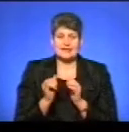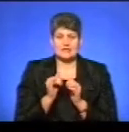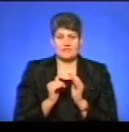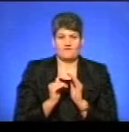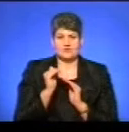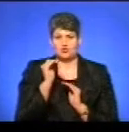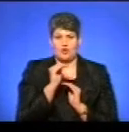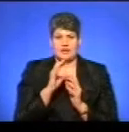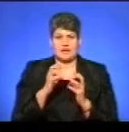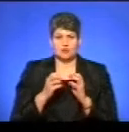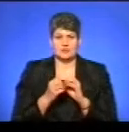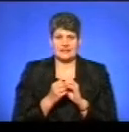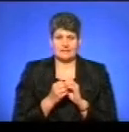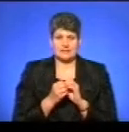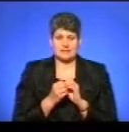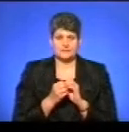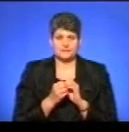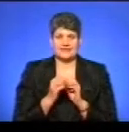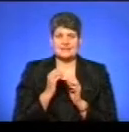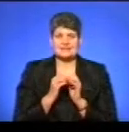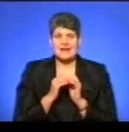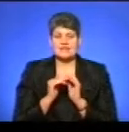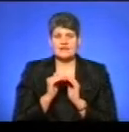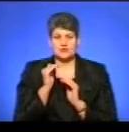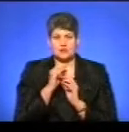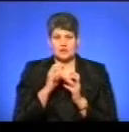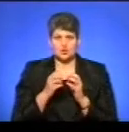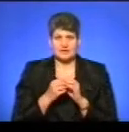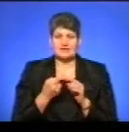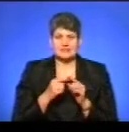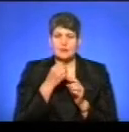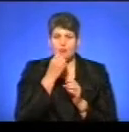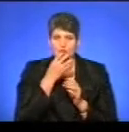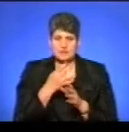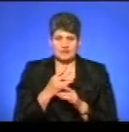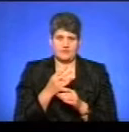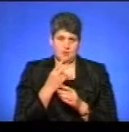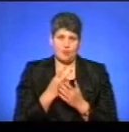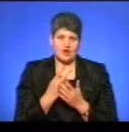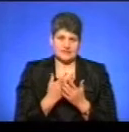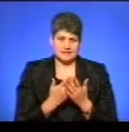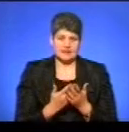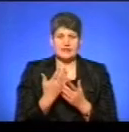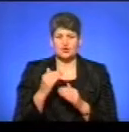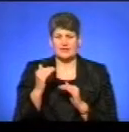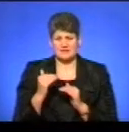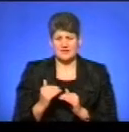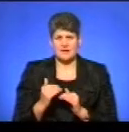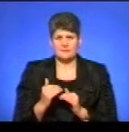висока результативність. Середня і висока результативність – це позитивні показники. Якщо низька,